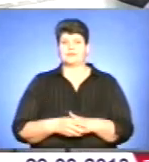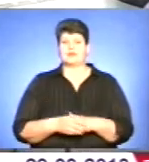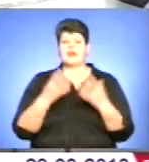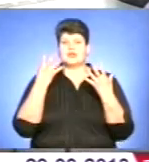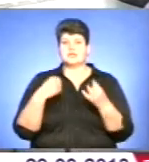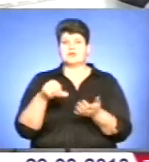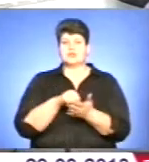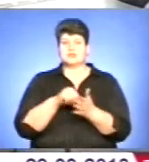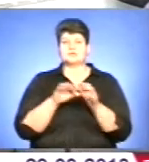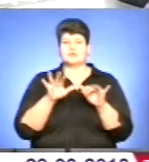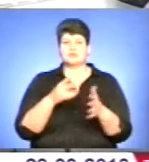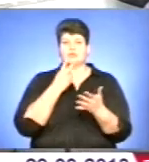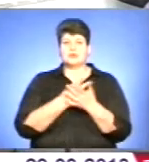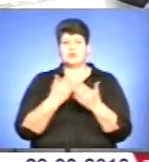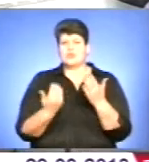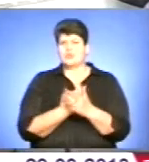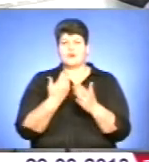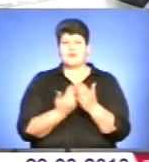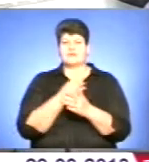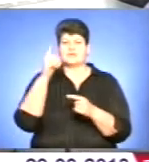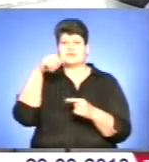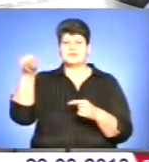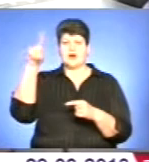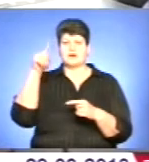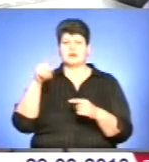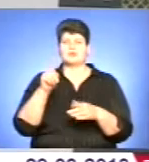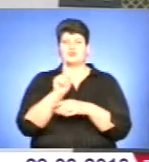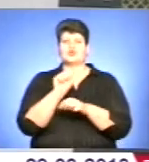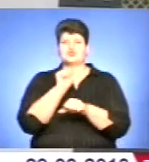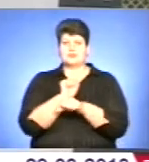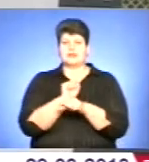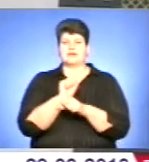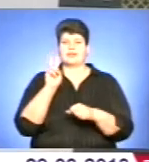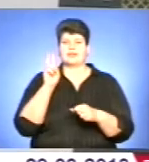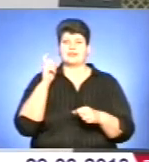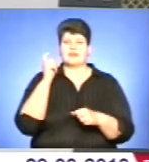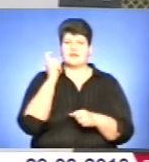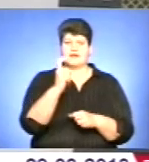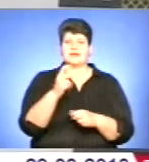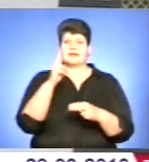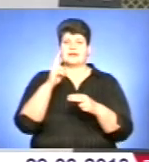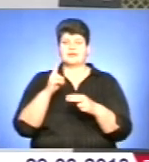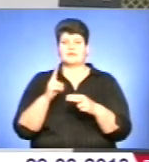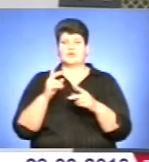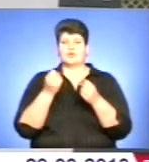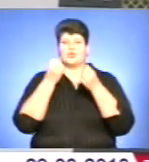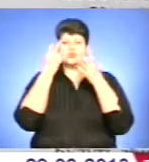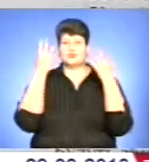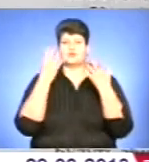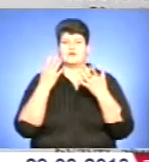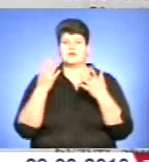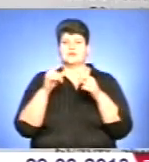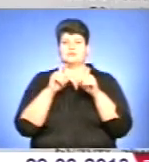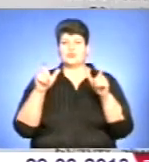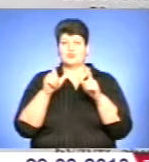ще учасники руху побачать чимало нових знаків. Пункт зупинки трамвая, кінець пункту зупинки трамвая, культова споруда, промислова зона,